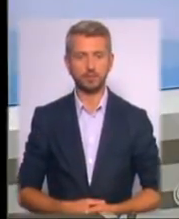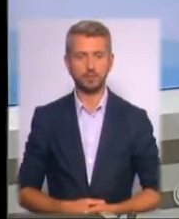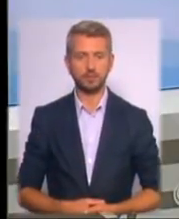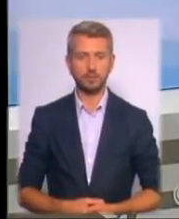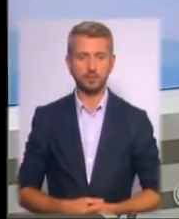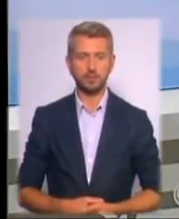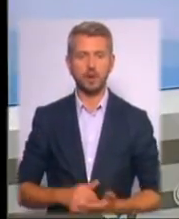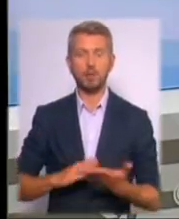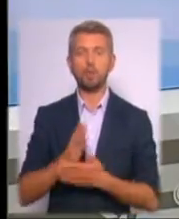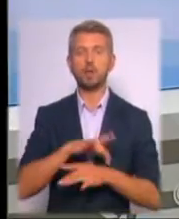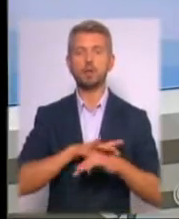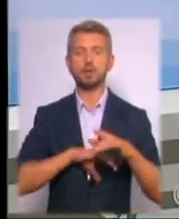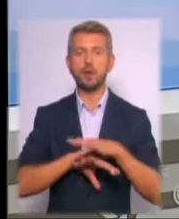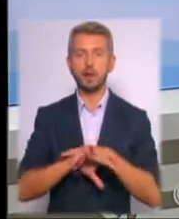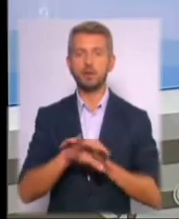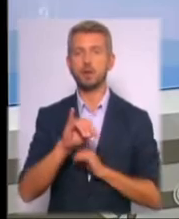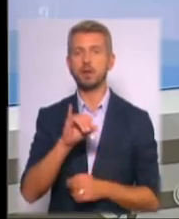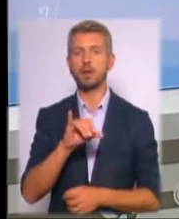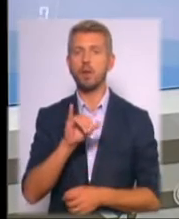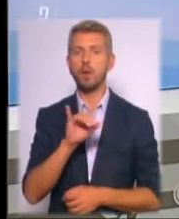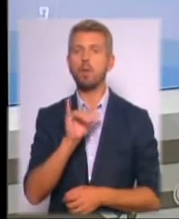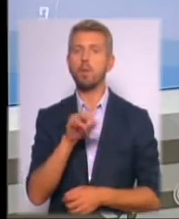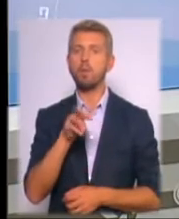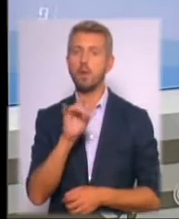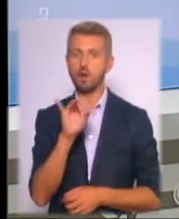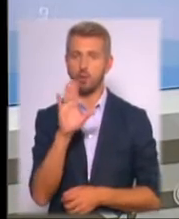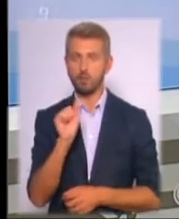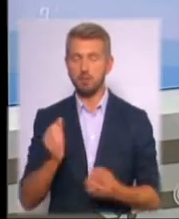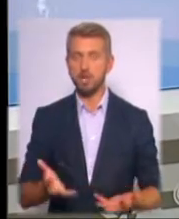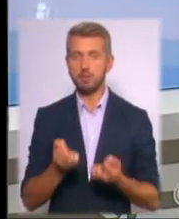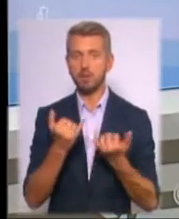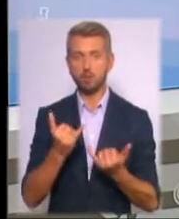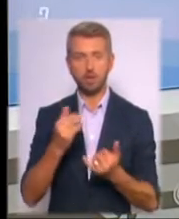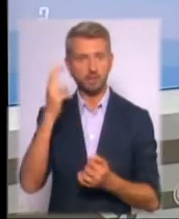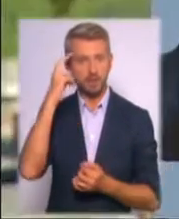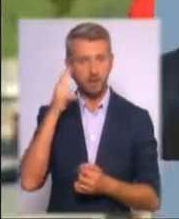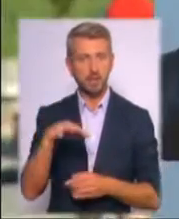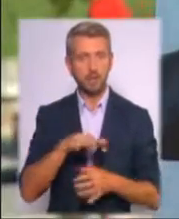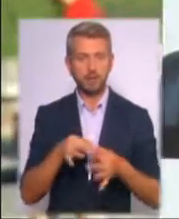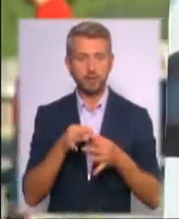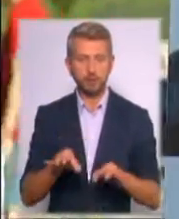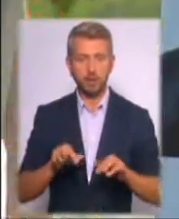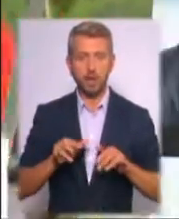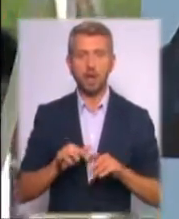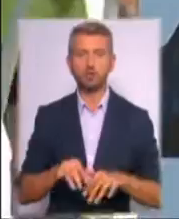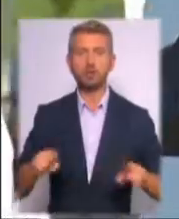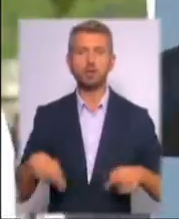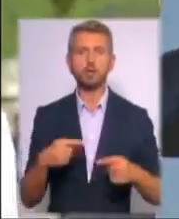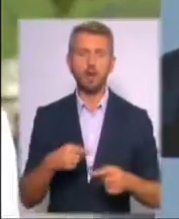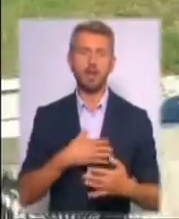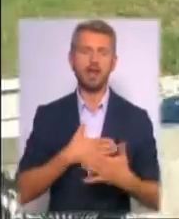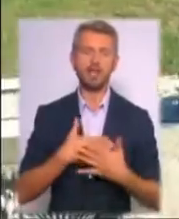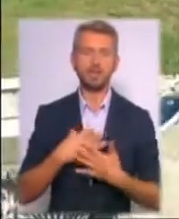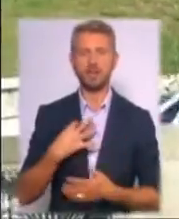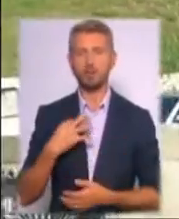Політв'язня Ельмі Ульмерова підтримали у Києві на Майдані Незалежності. Акцію організували активісти, волонтери, лідери кримсько